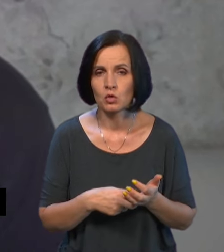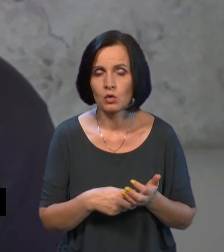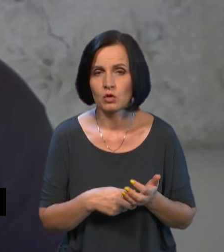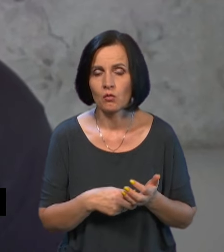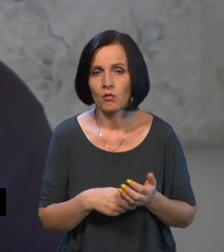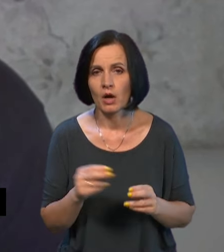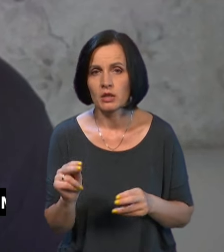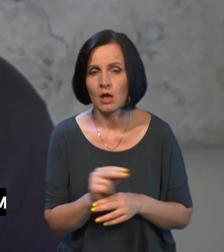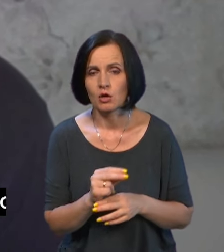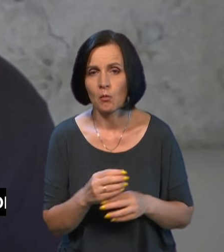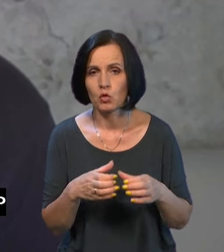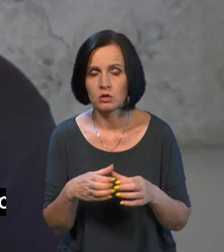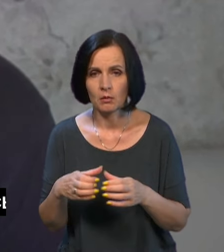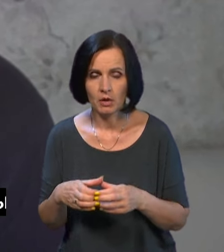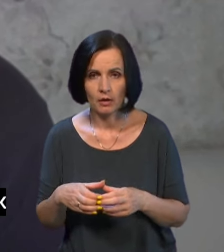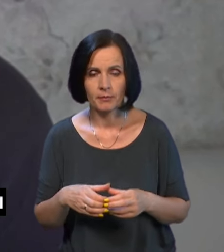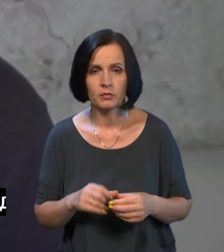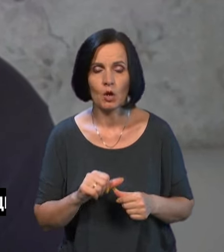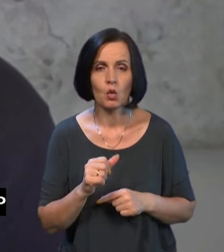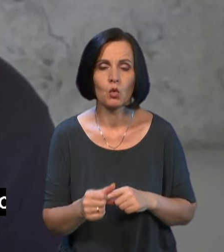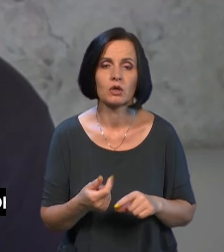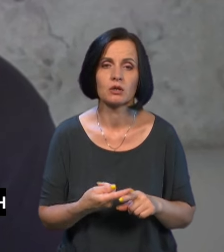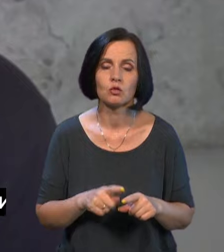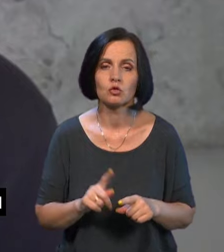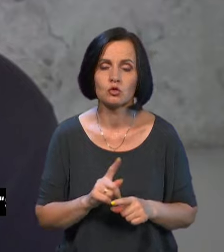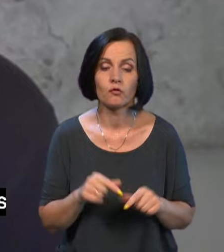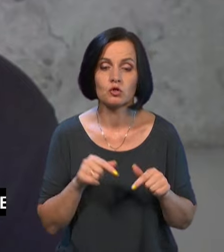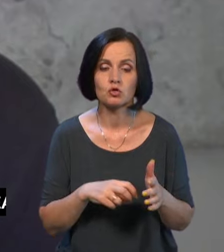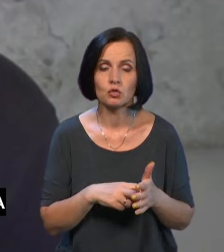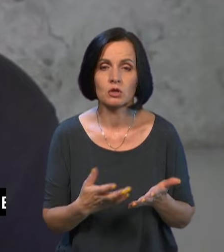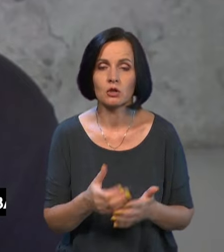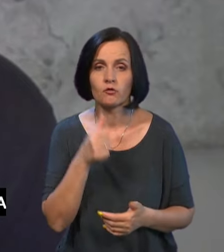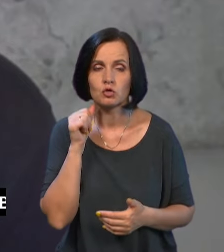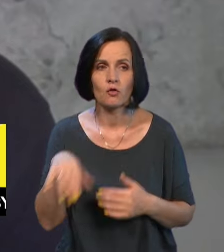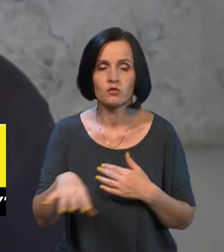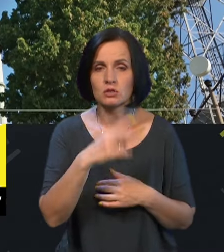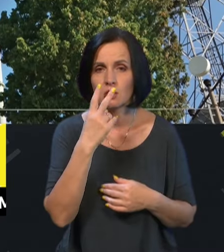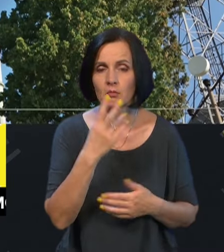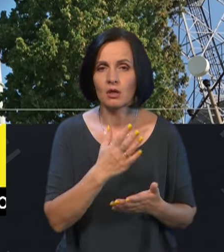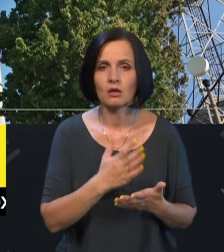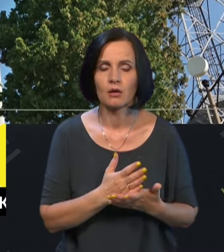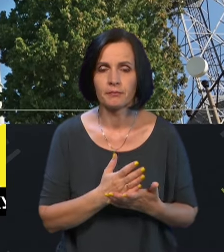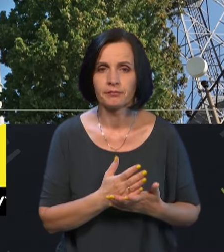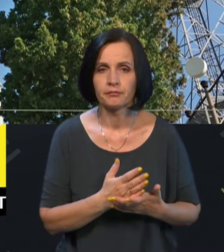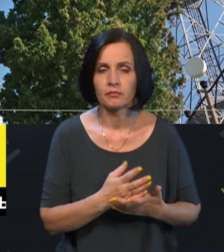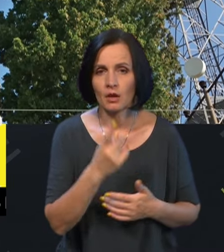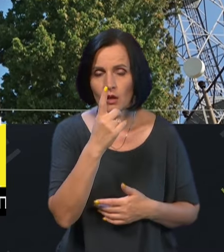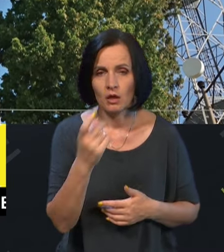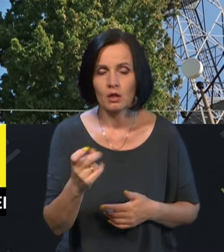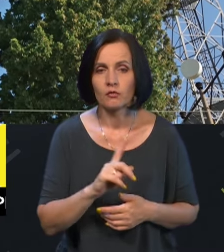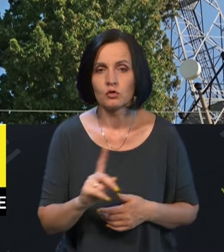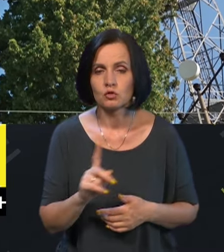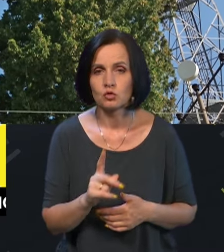бригад. Крім того, що в цьому листі, який ми вчора всі бачили, є інформація, що